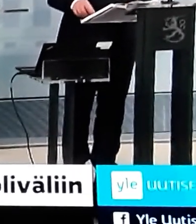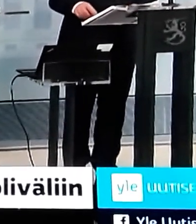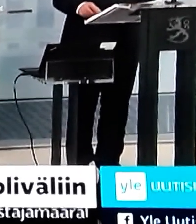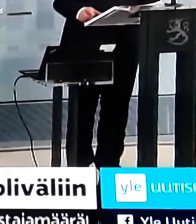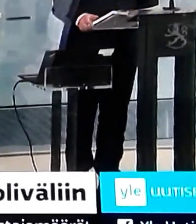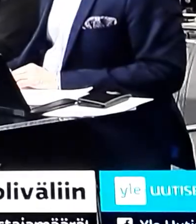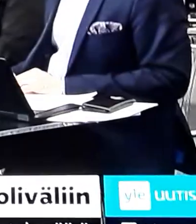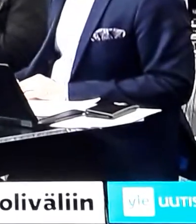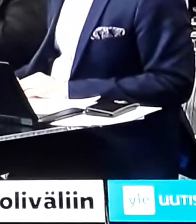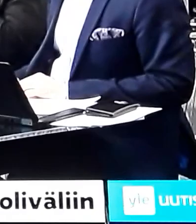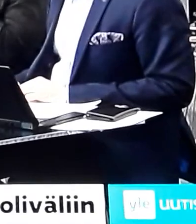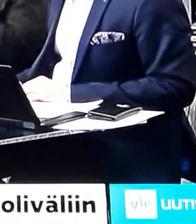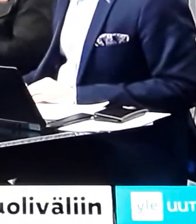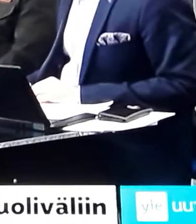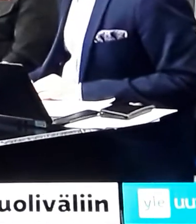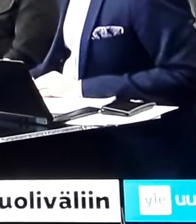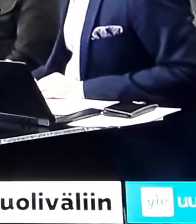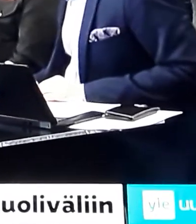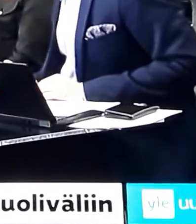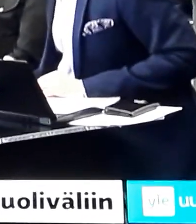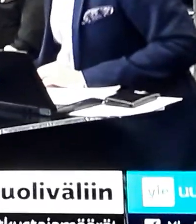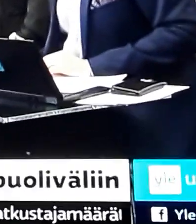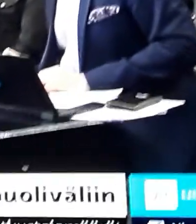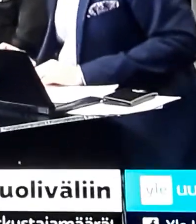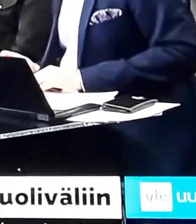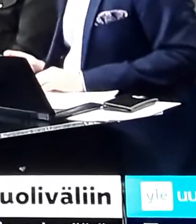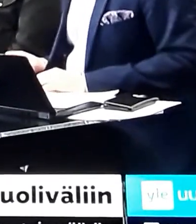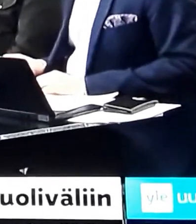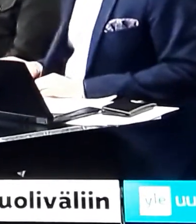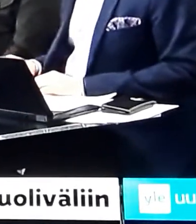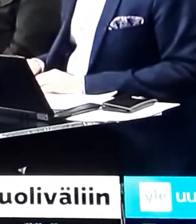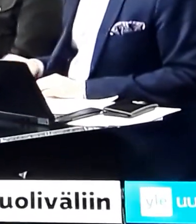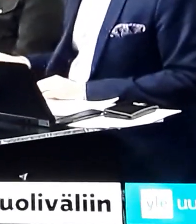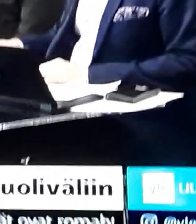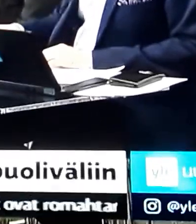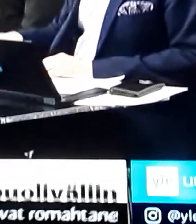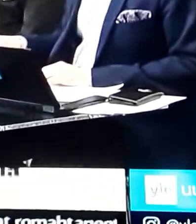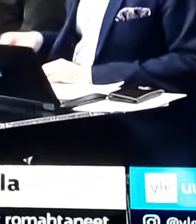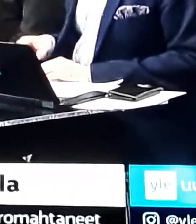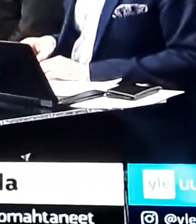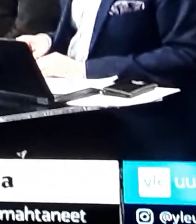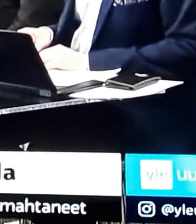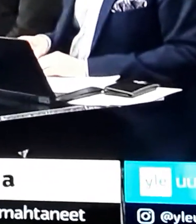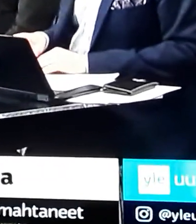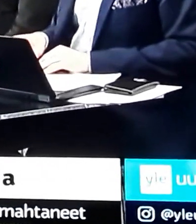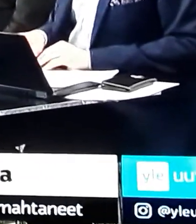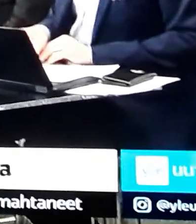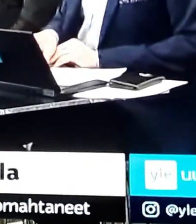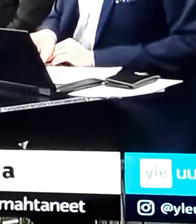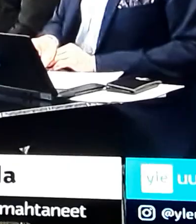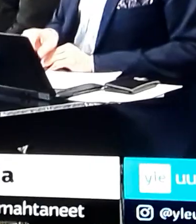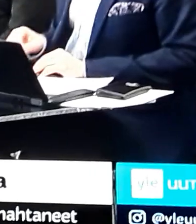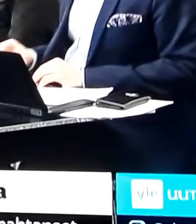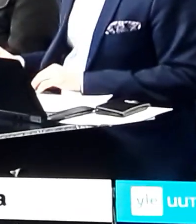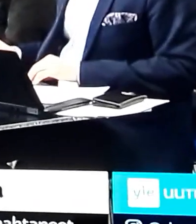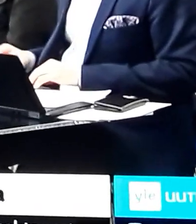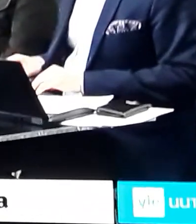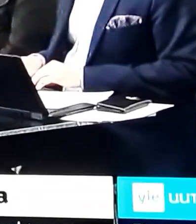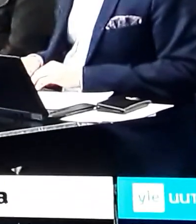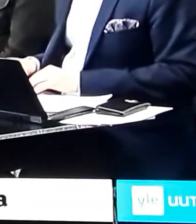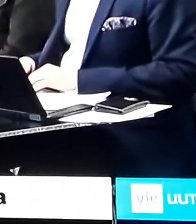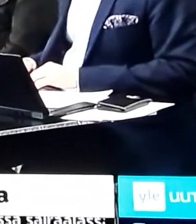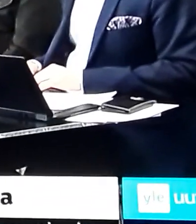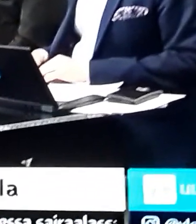kuinka tämä tautatilanne kertoo. Ja tervetuloa täältä hallituksen tiedotustilaisuudesta takaisin tänne Yle-ekos-lähetyksen